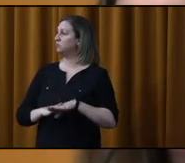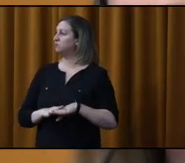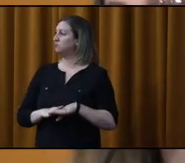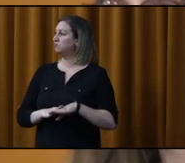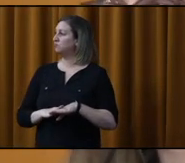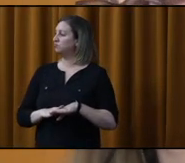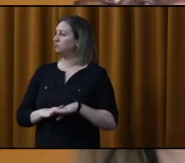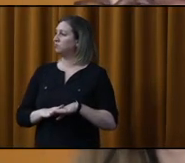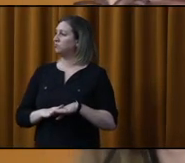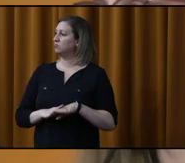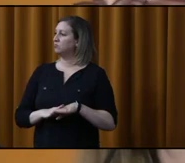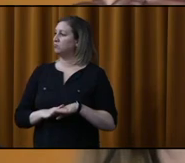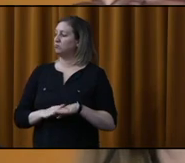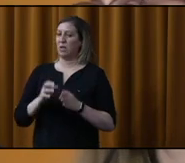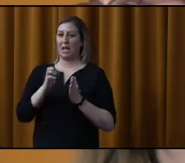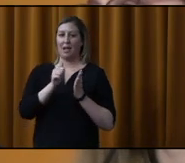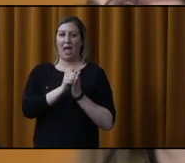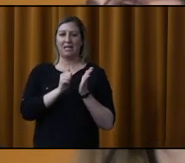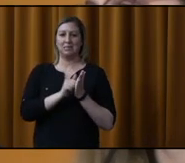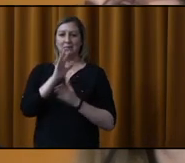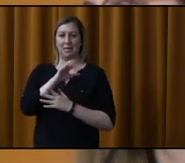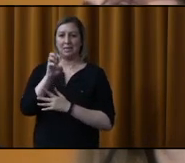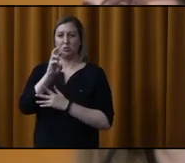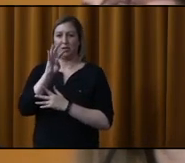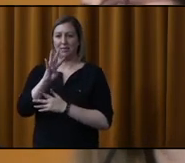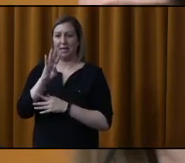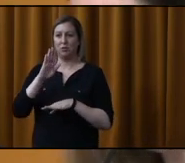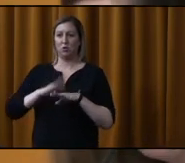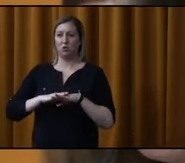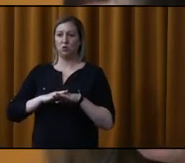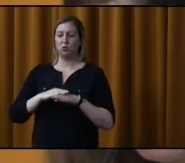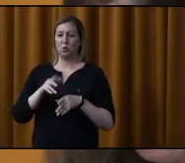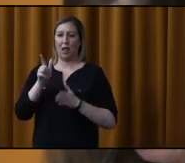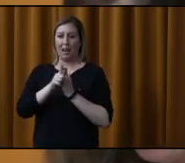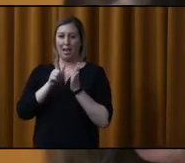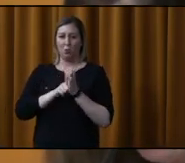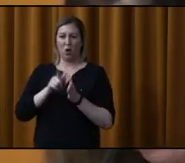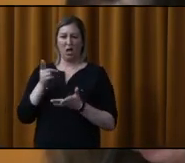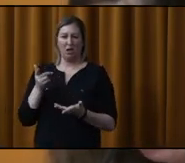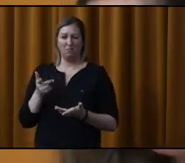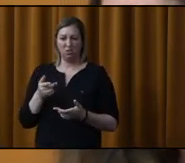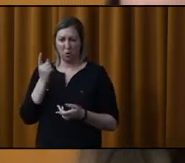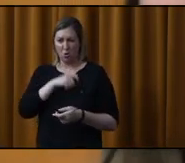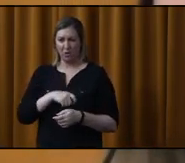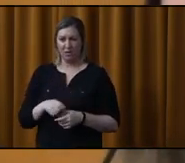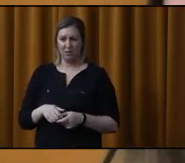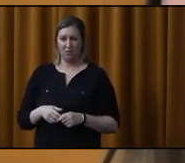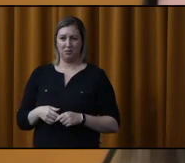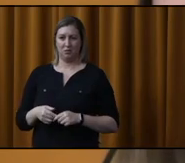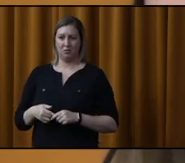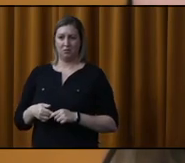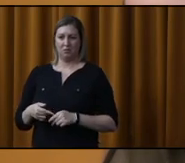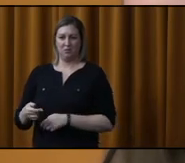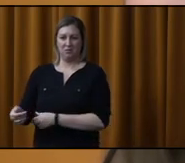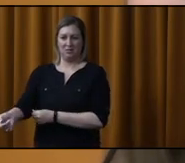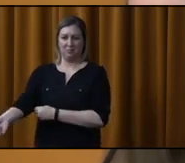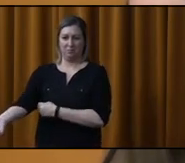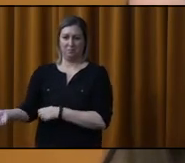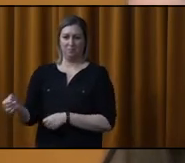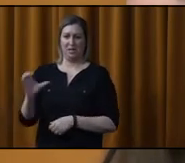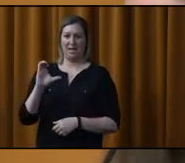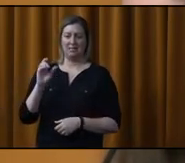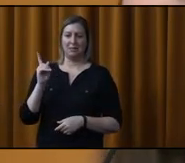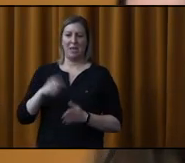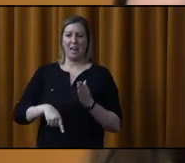dispositions de l'article 564 de la loi sur les cités et villes et considérant la demande du ministère des Affaires